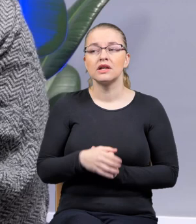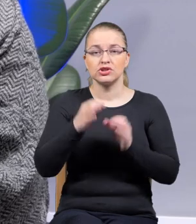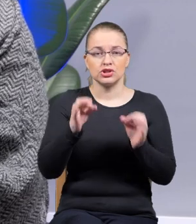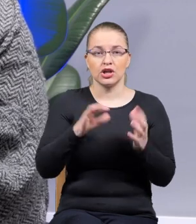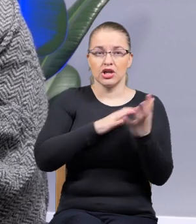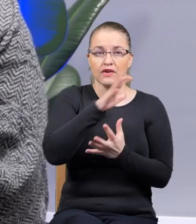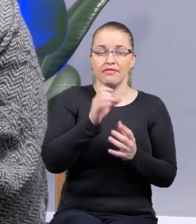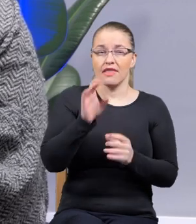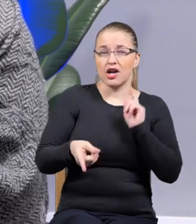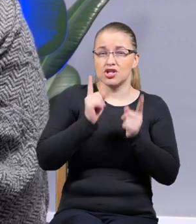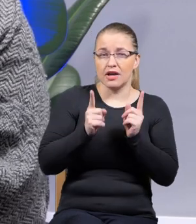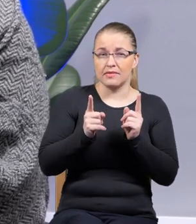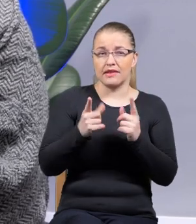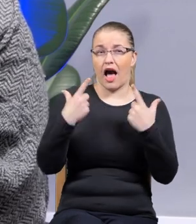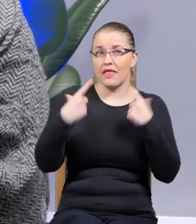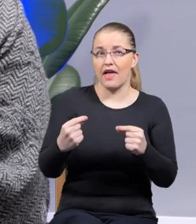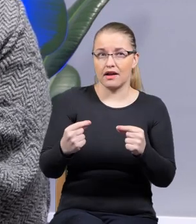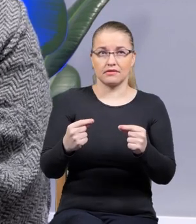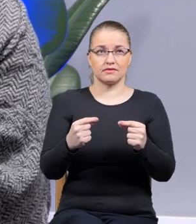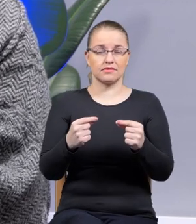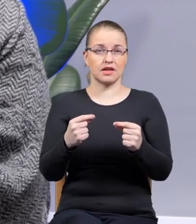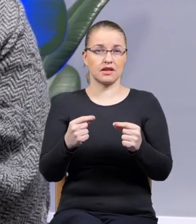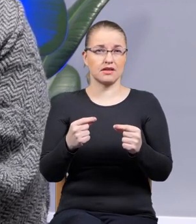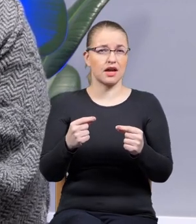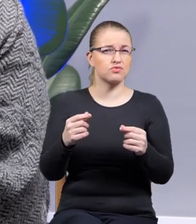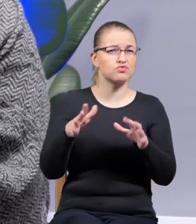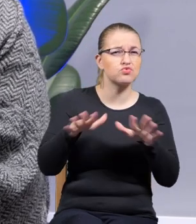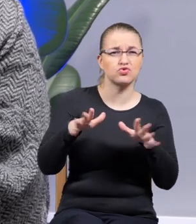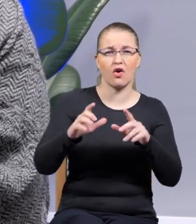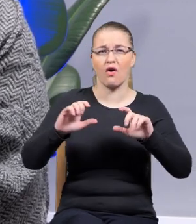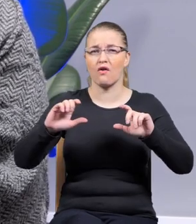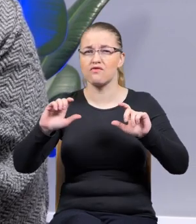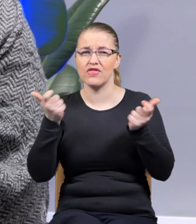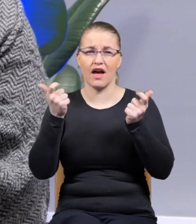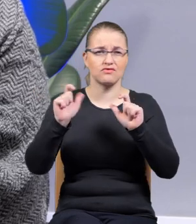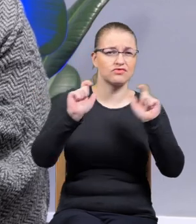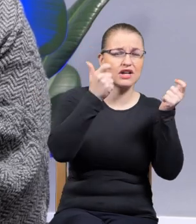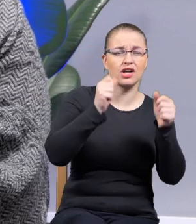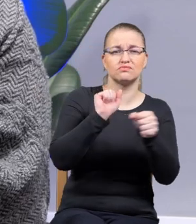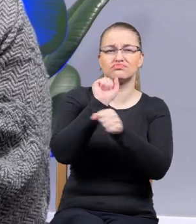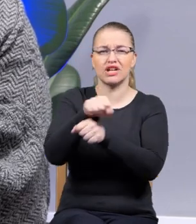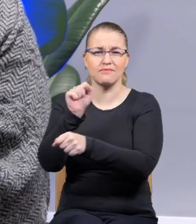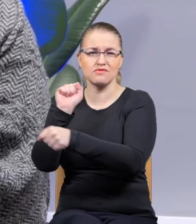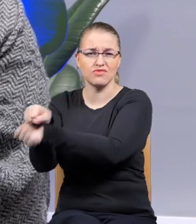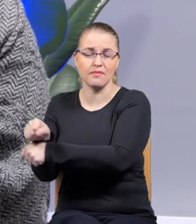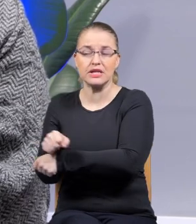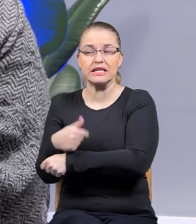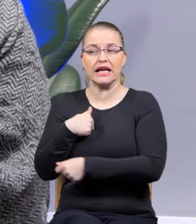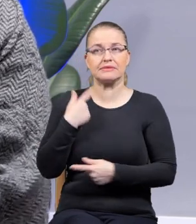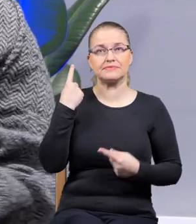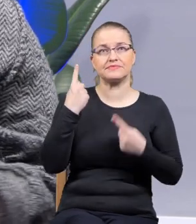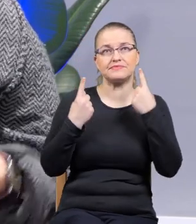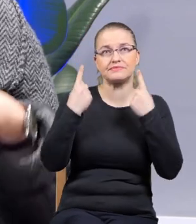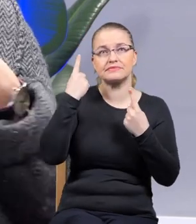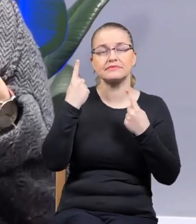jest tak szybki, tak gwałtowny, tak okrutny, tak wiele się dzieje, taki przemocowy, że czasami mam wrażenie,